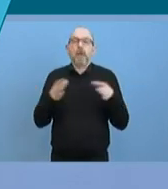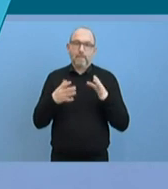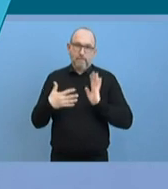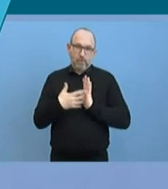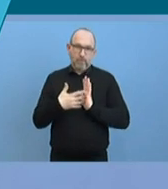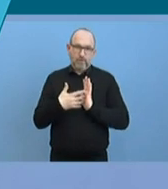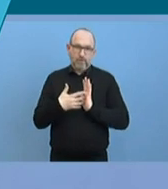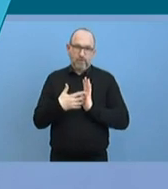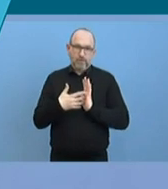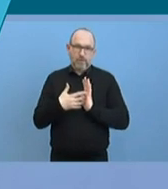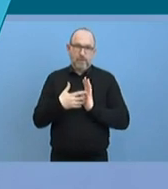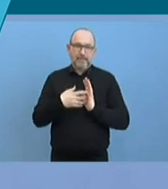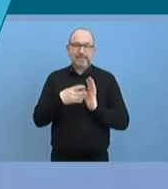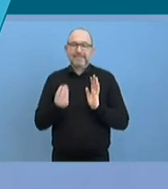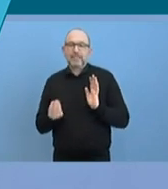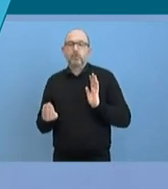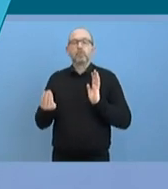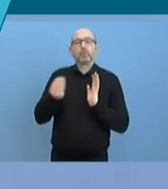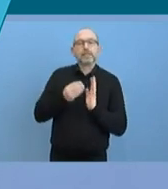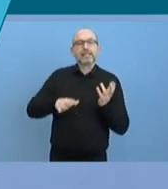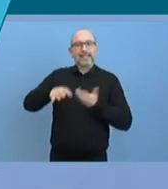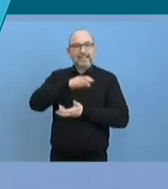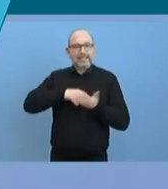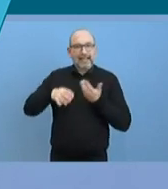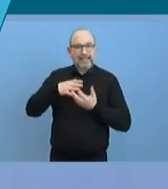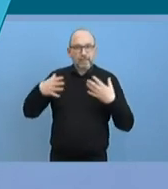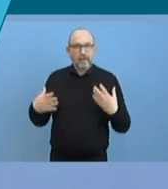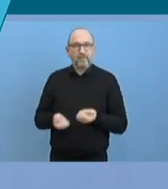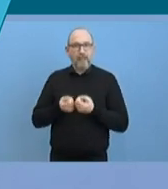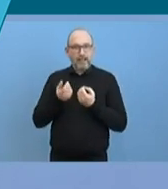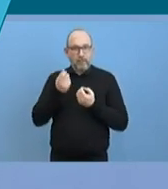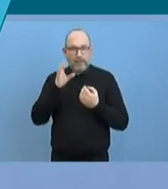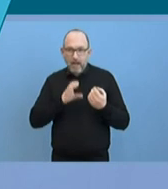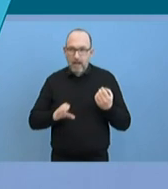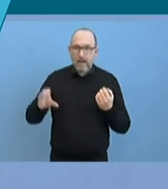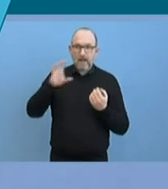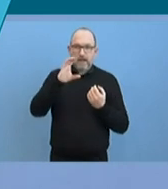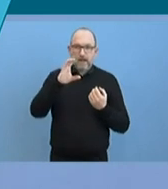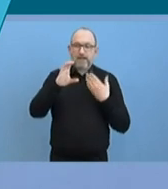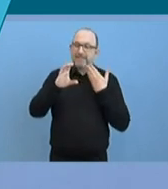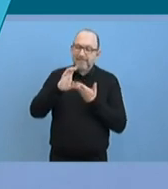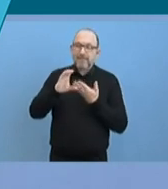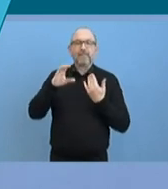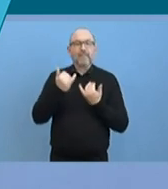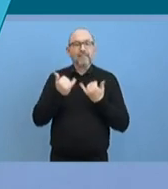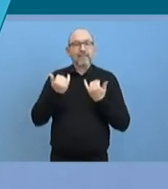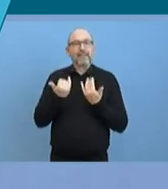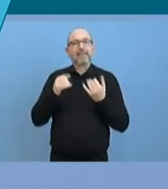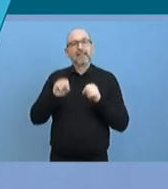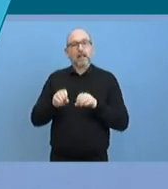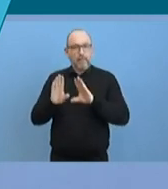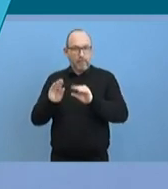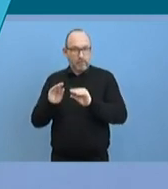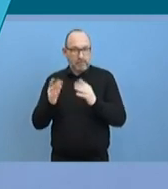zusätzliche Krisenbewältigungsmittel, das wir uns in Europa geschaffen haben, verwendet werden könnte, wenn nötig,